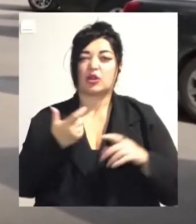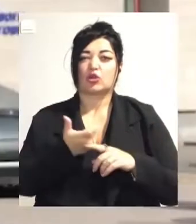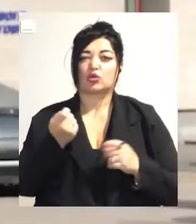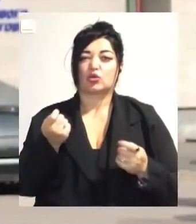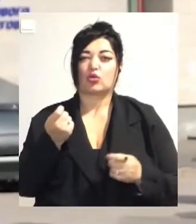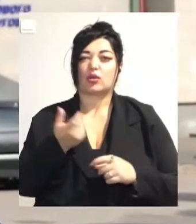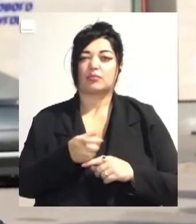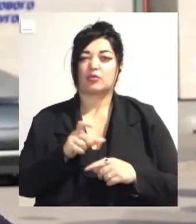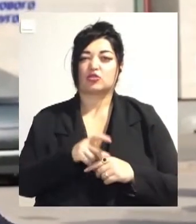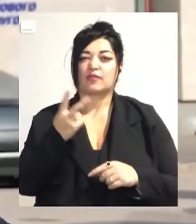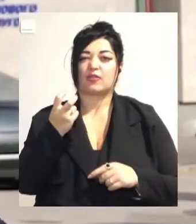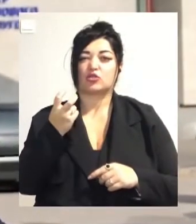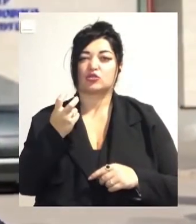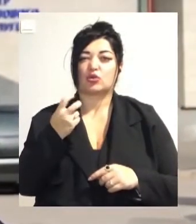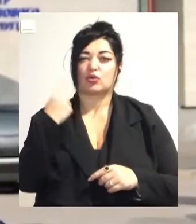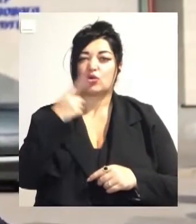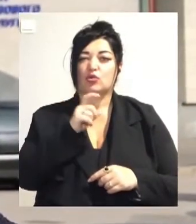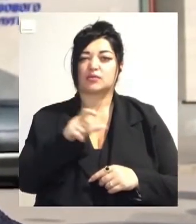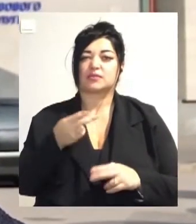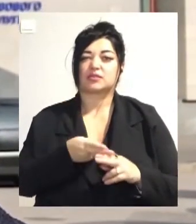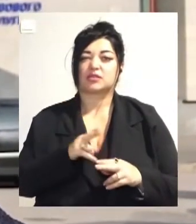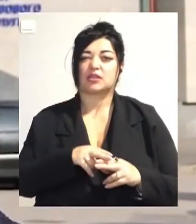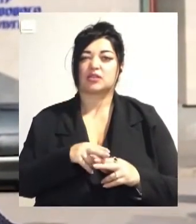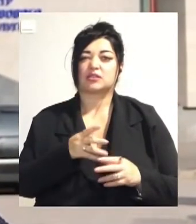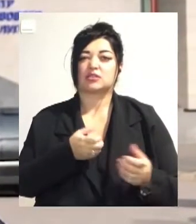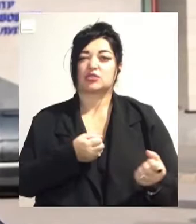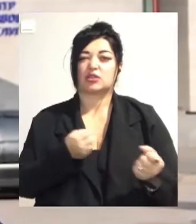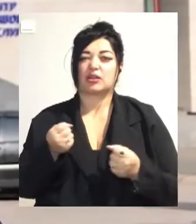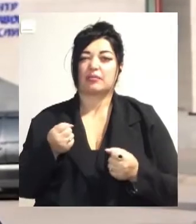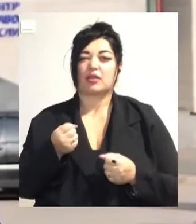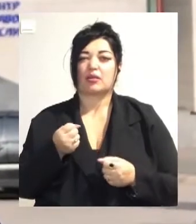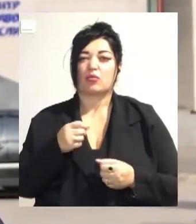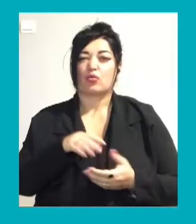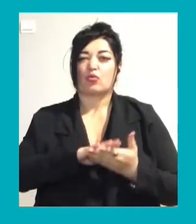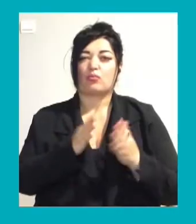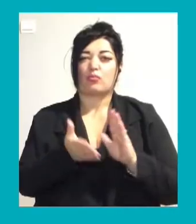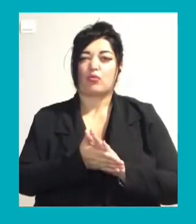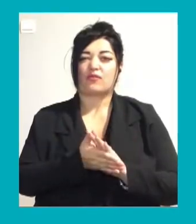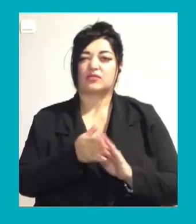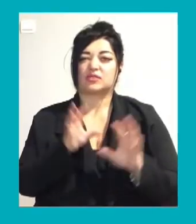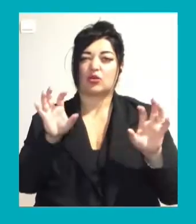осіб. Це дотримано з дотриманням вимог законодавства. Порушень в публічному порядку немає.